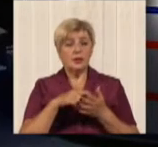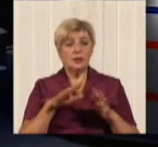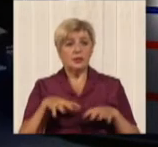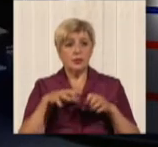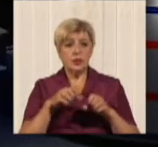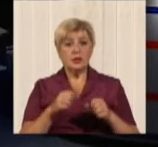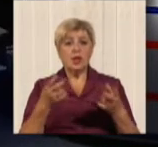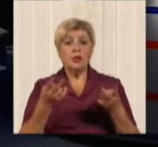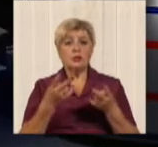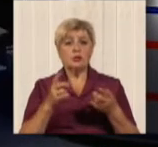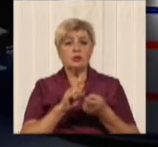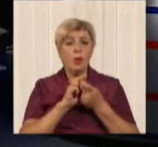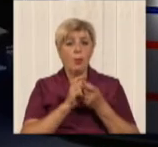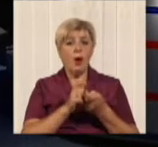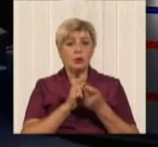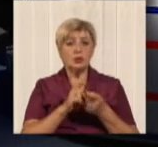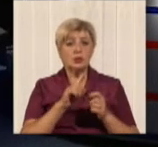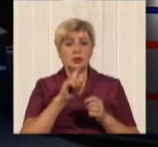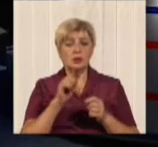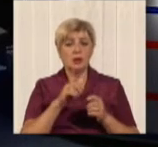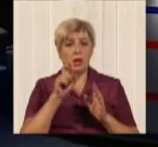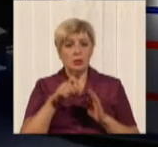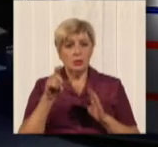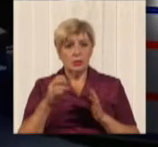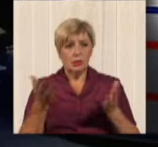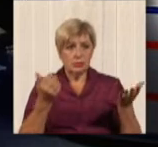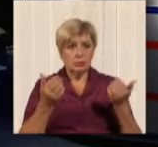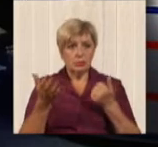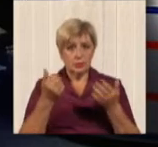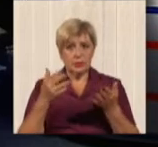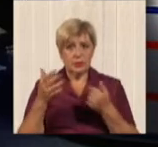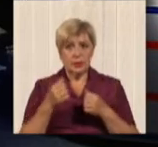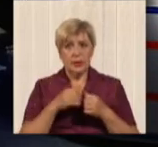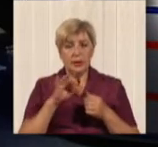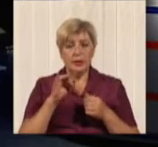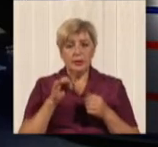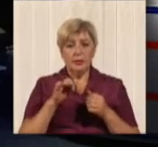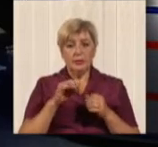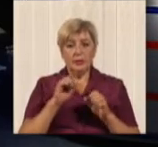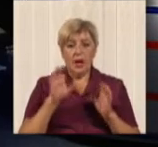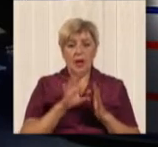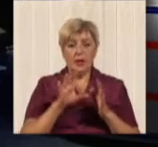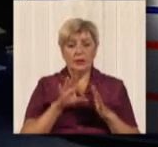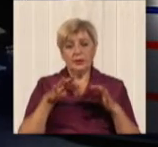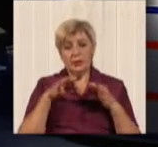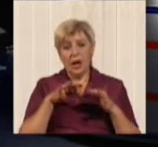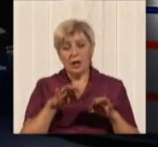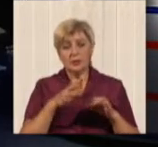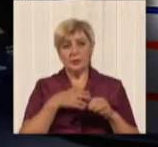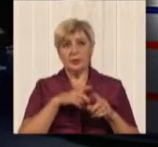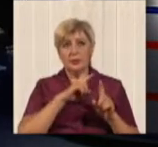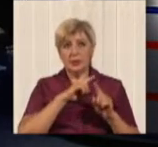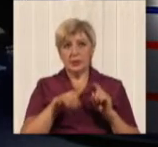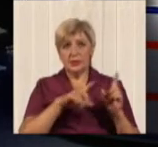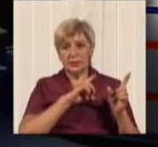такси, вони їздять у нас немножко быстрее, у них більш розриклення маршрутна сеть, то есть из одного конца города в противоположний конец города